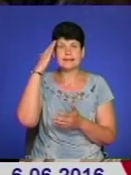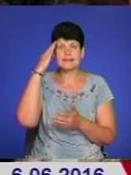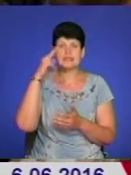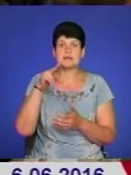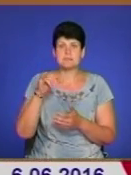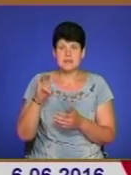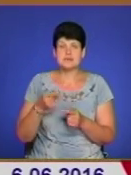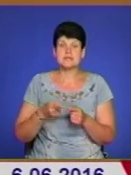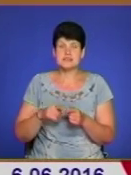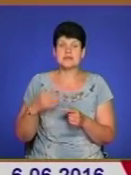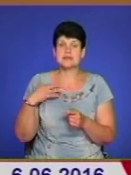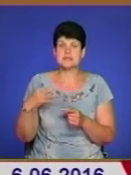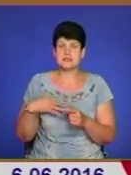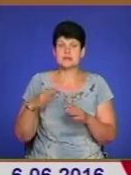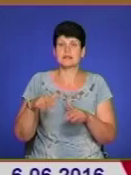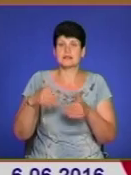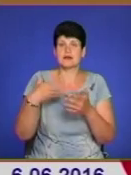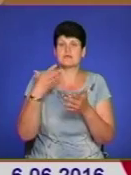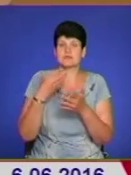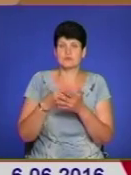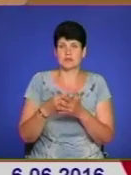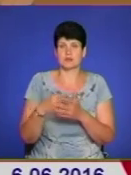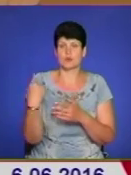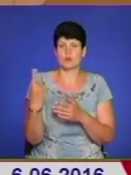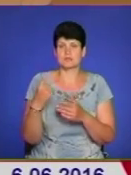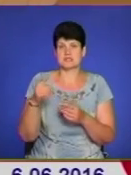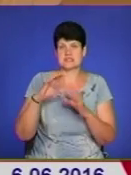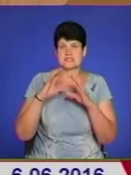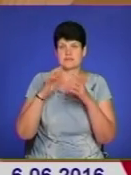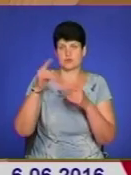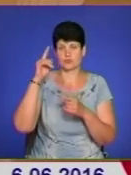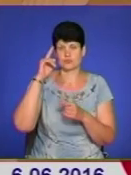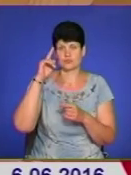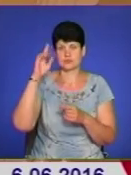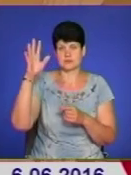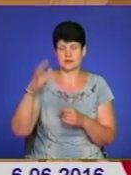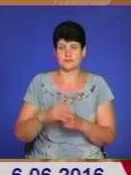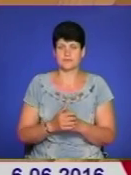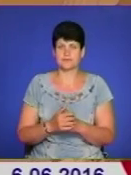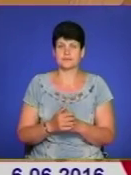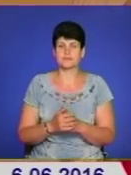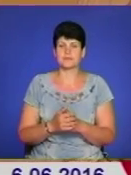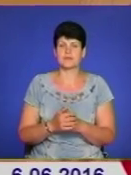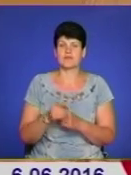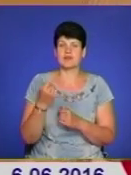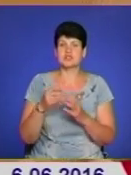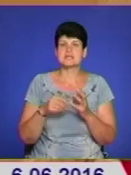один з її синів, які принесли своєму краю світову славу. Ваша земля неодноразово була